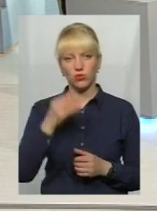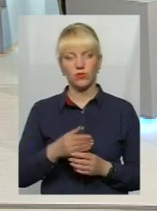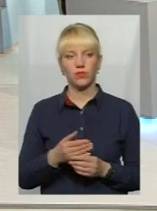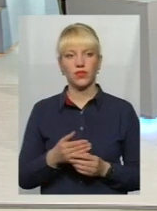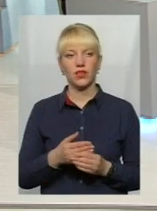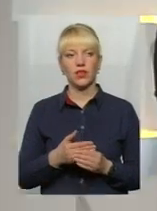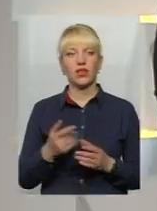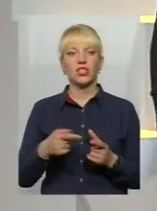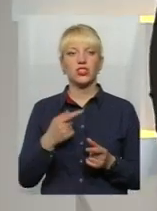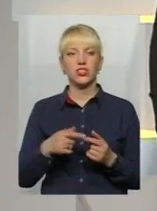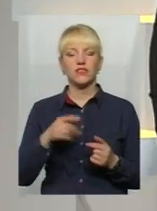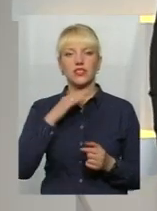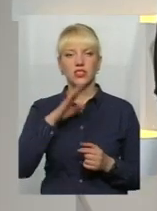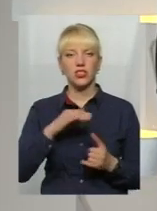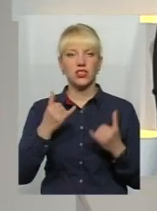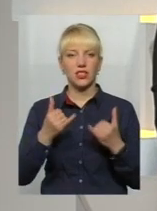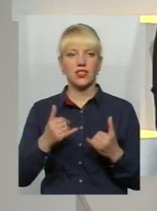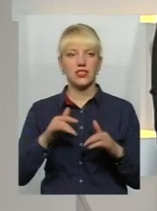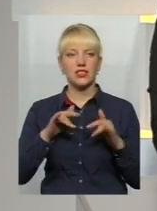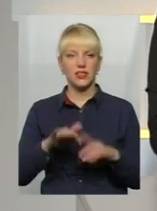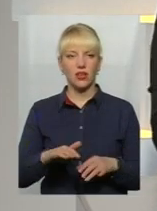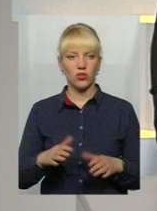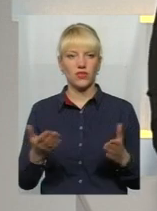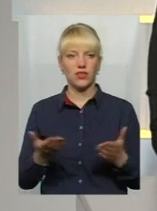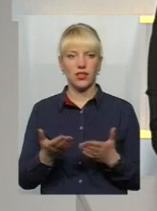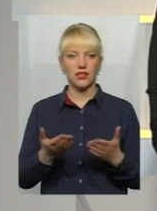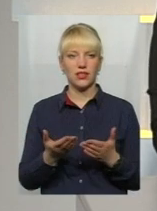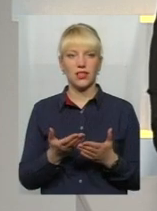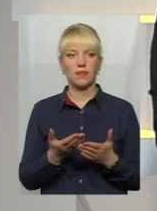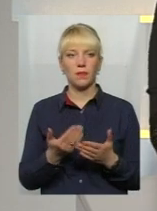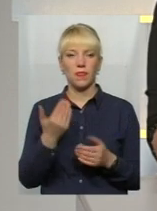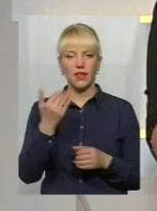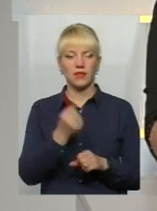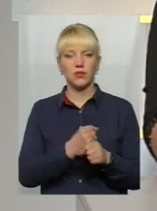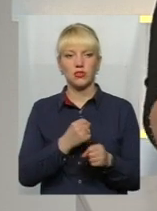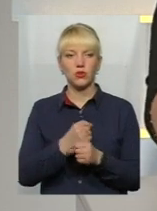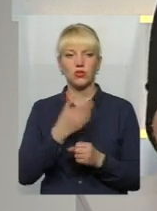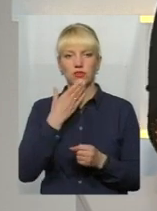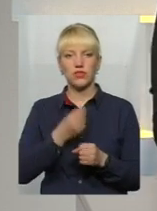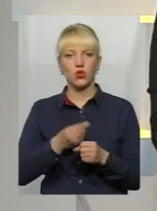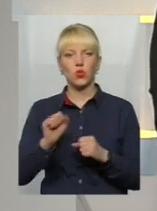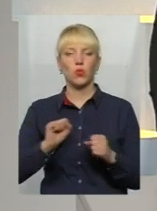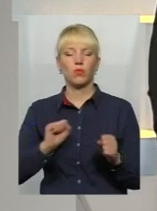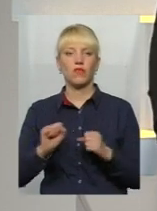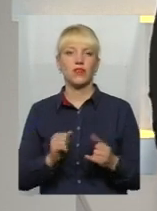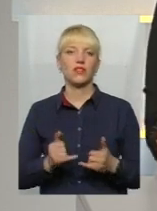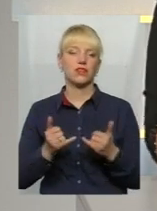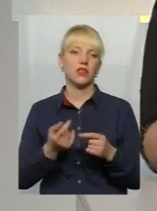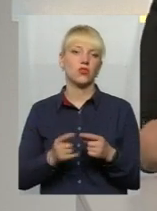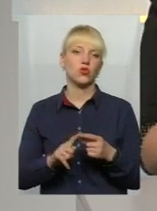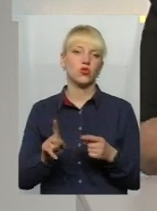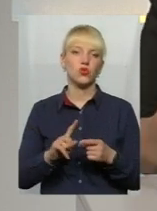Чи вистачає зараз заходів, якими ви працюєте в своїх управліннях, для того, щоб